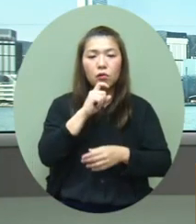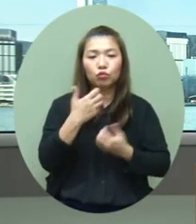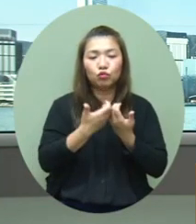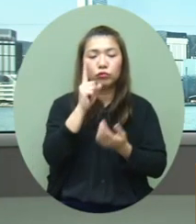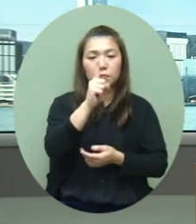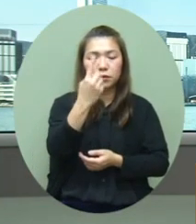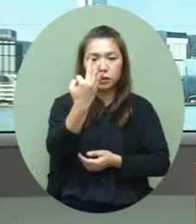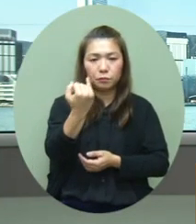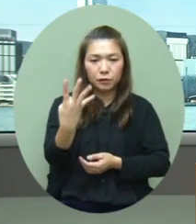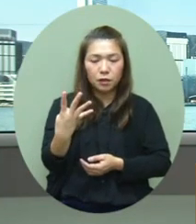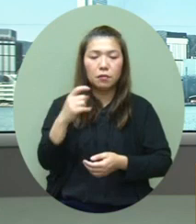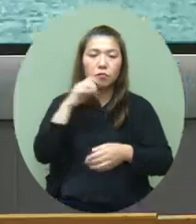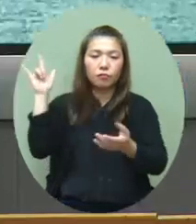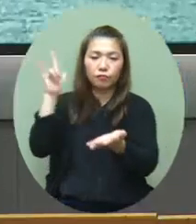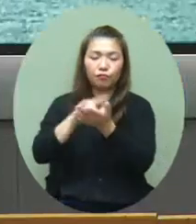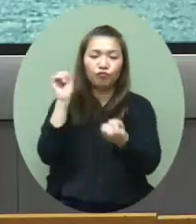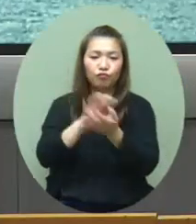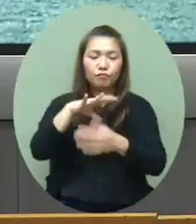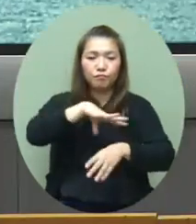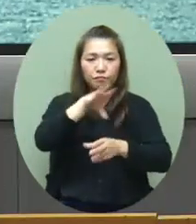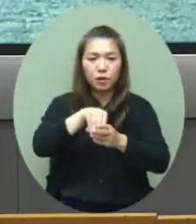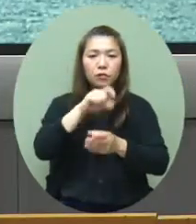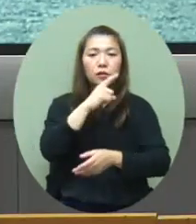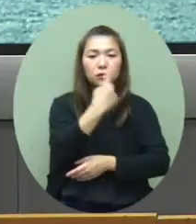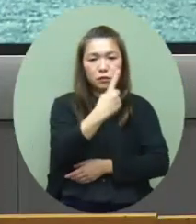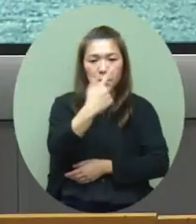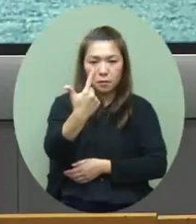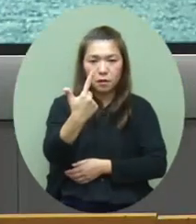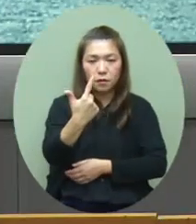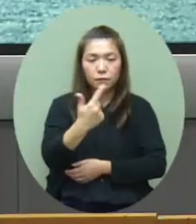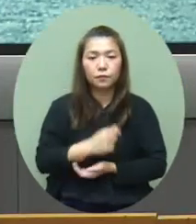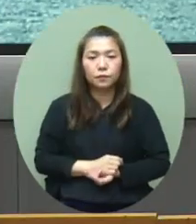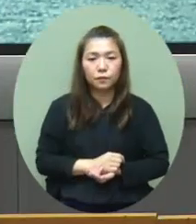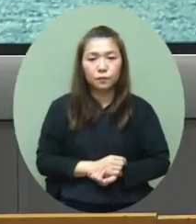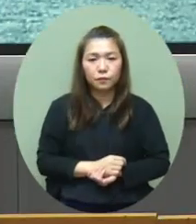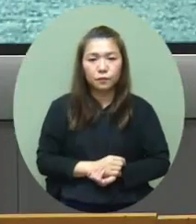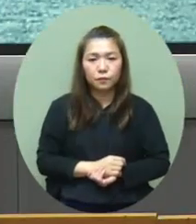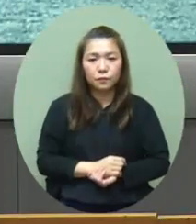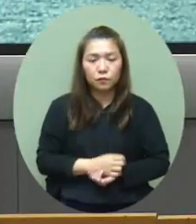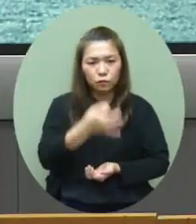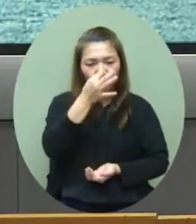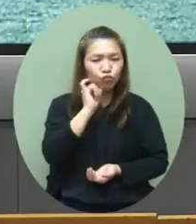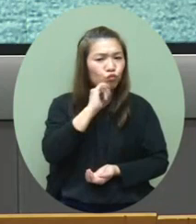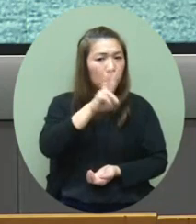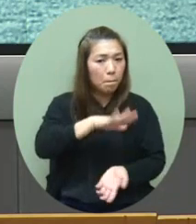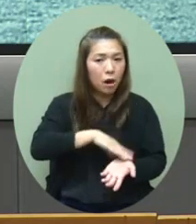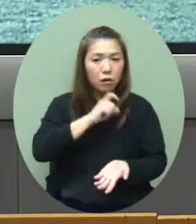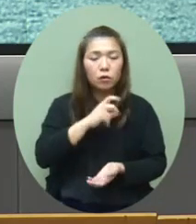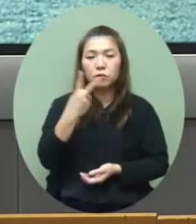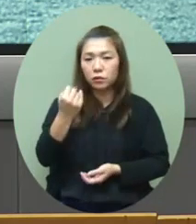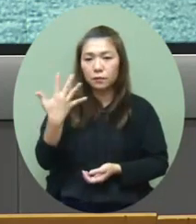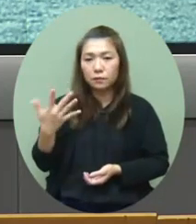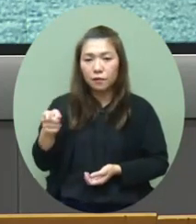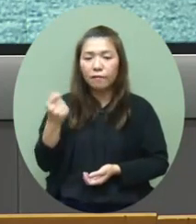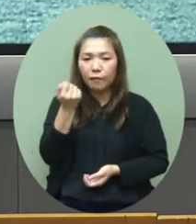3宗输入性个案里面就包括了118宗是核酸检测25宗